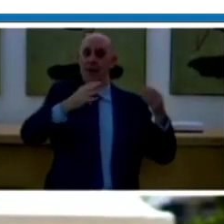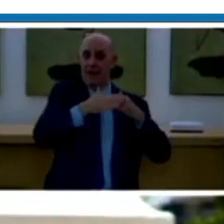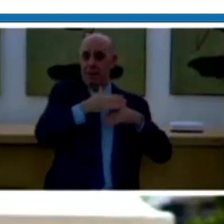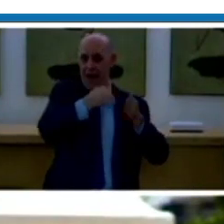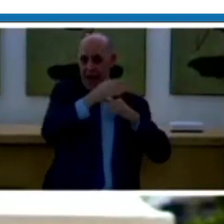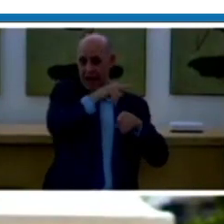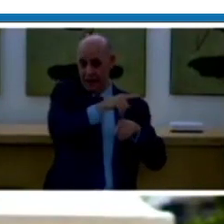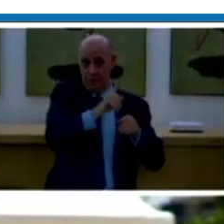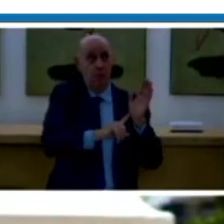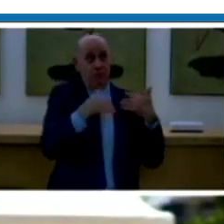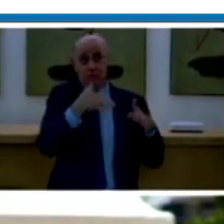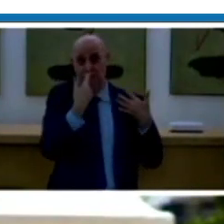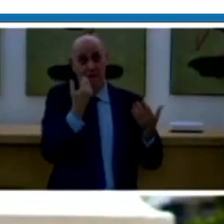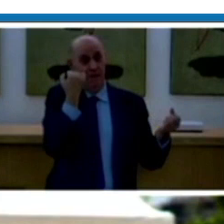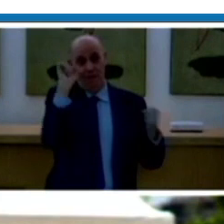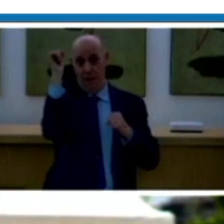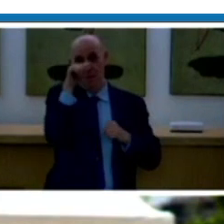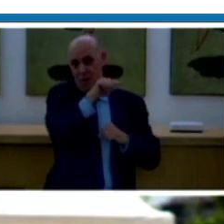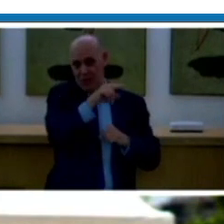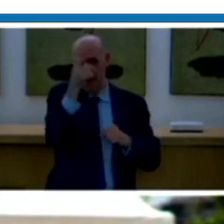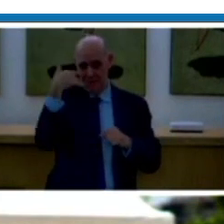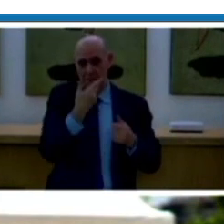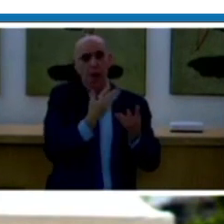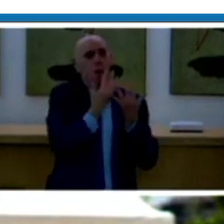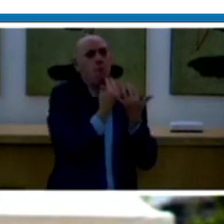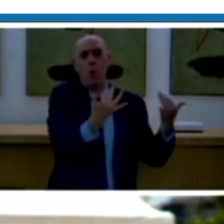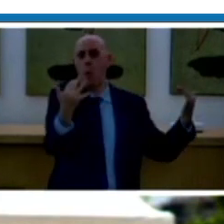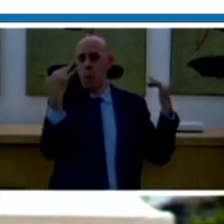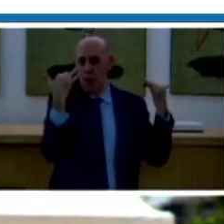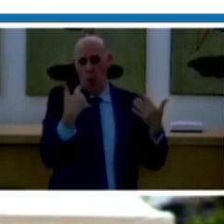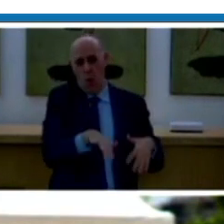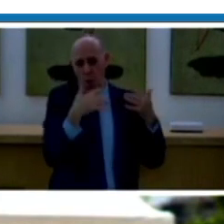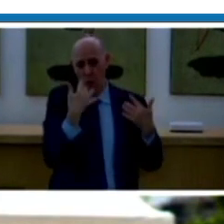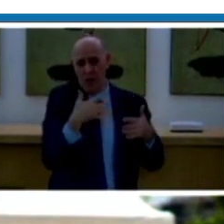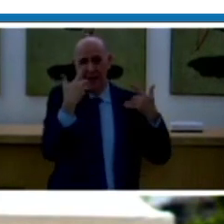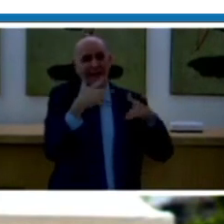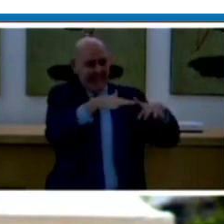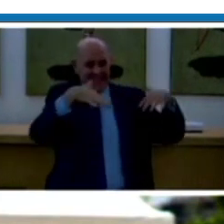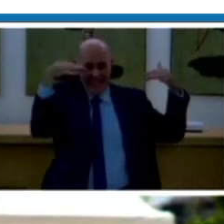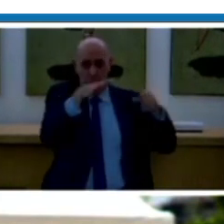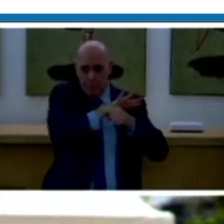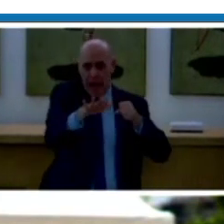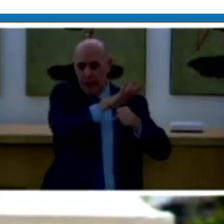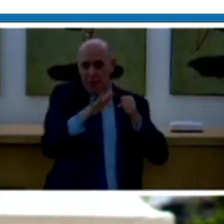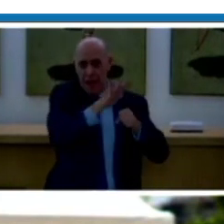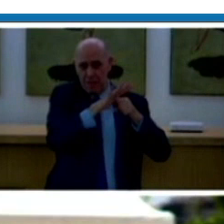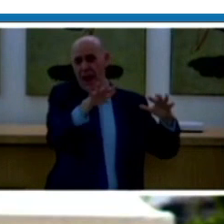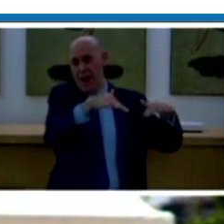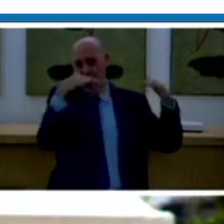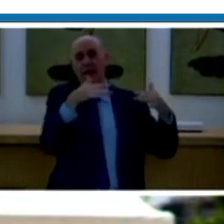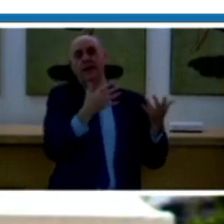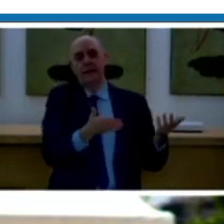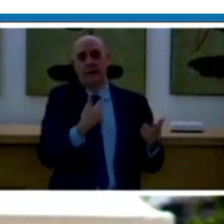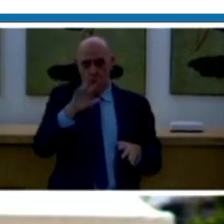successo in termini di pubblico perché Claudio ci raccontava di questi spalti sempre gremiti e quindi stiamo parlando di